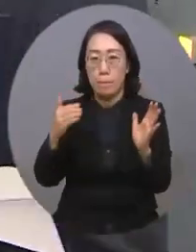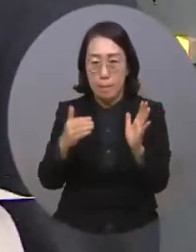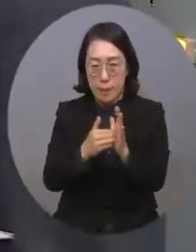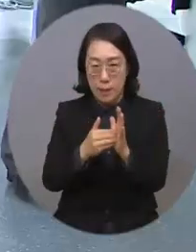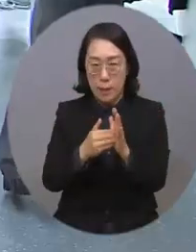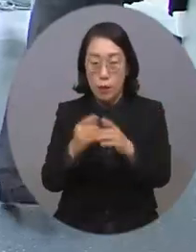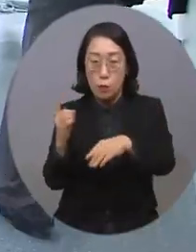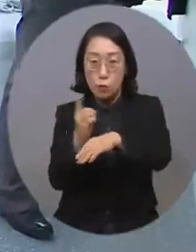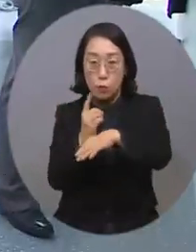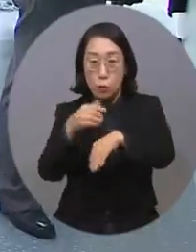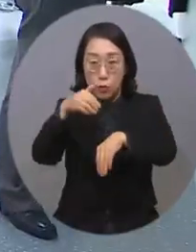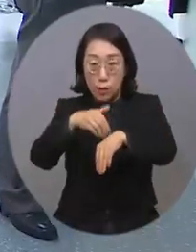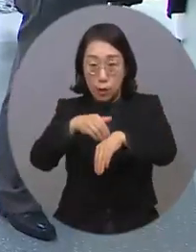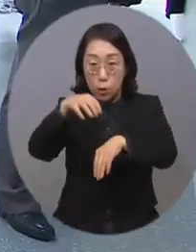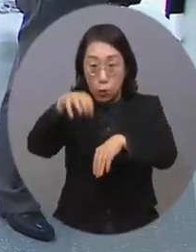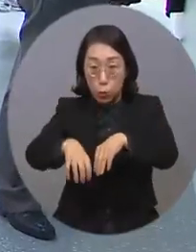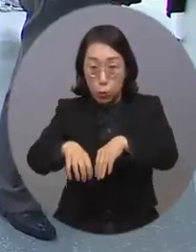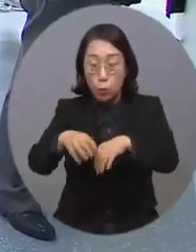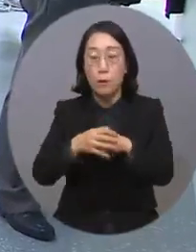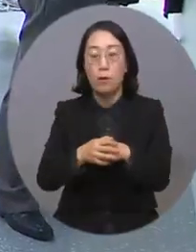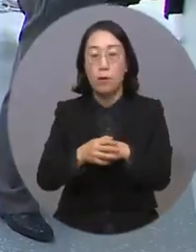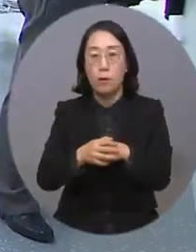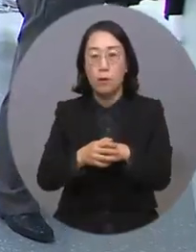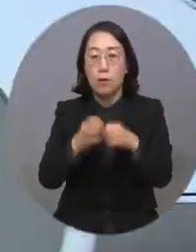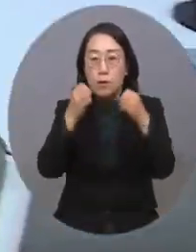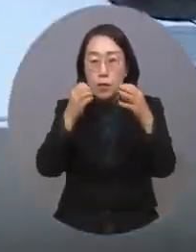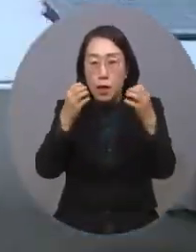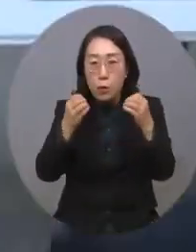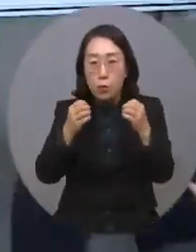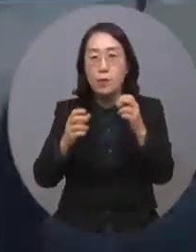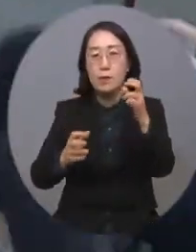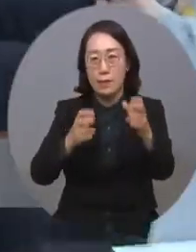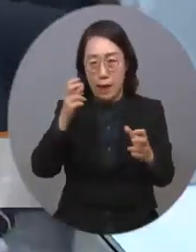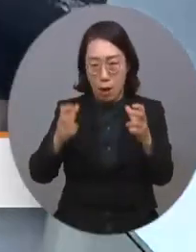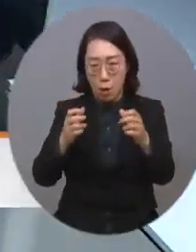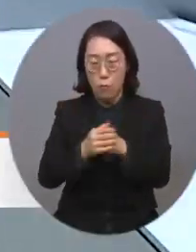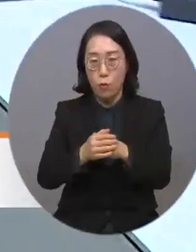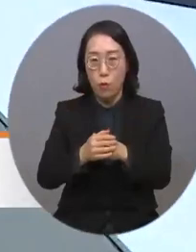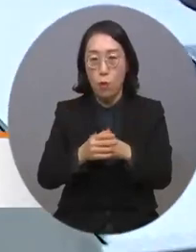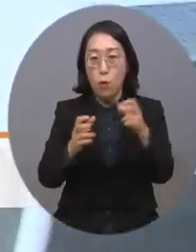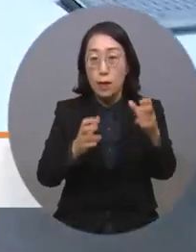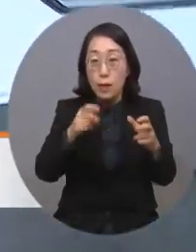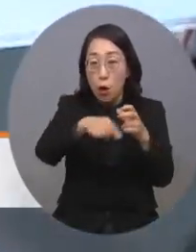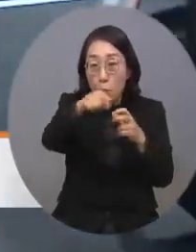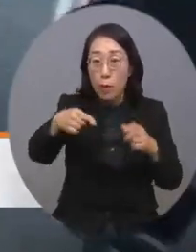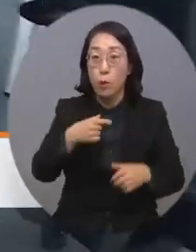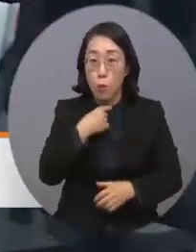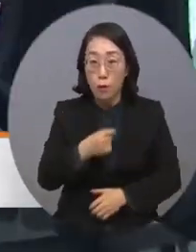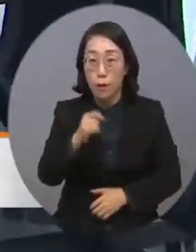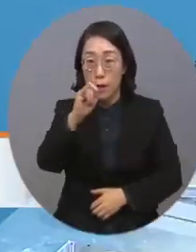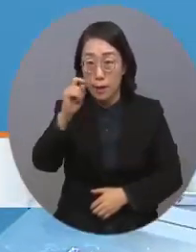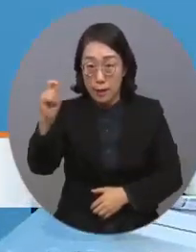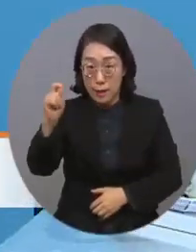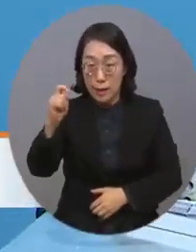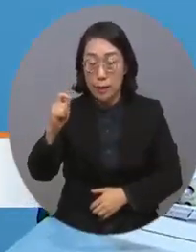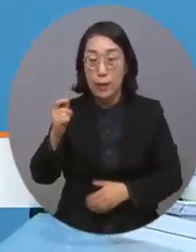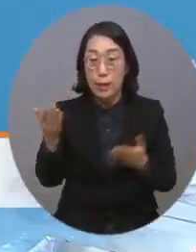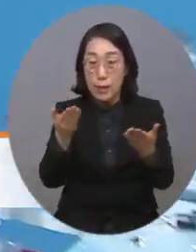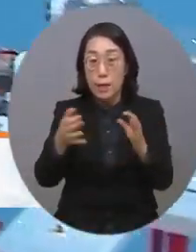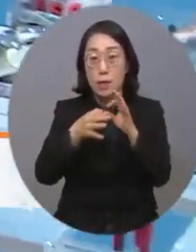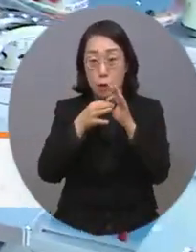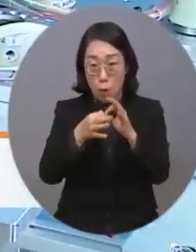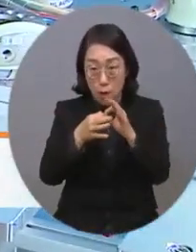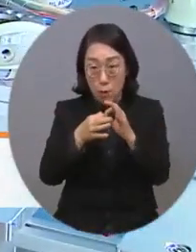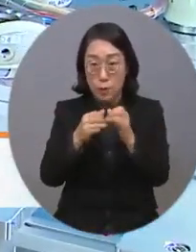구로디지털훈련센터는 한국판 디지털유딜 지원사업의 일환으로 기업이 현장에서 원하는 IT 직무 관련 훈련을